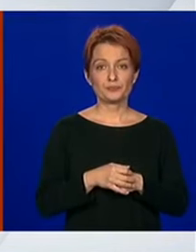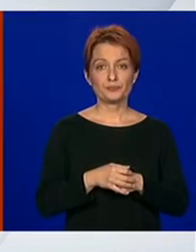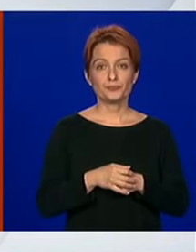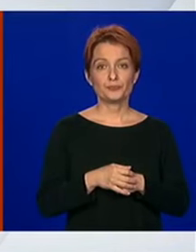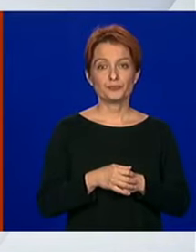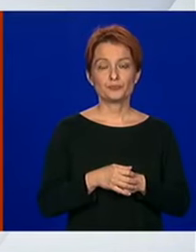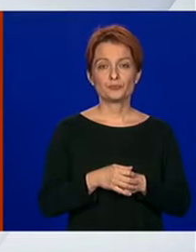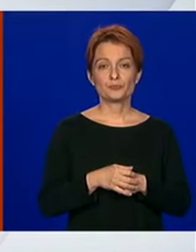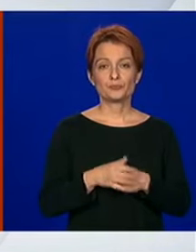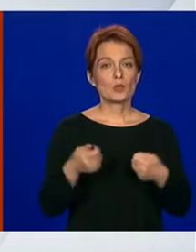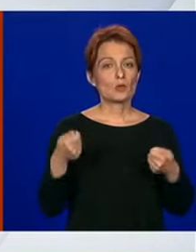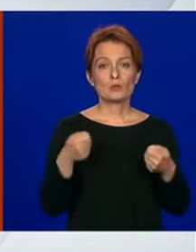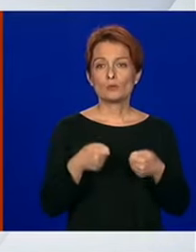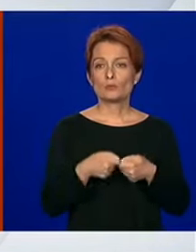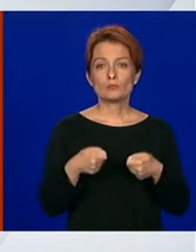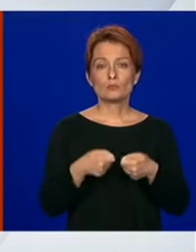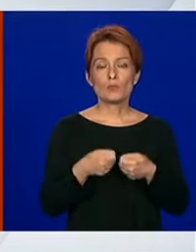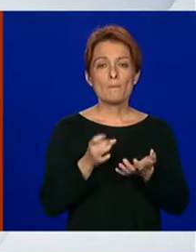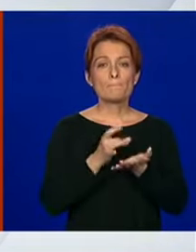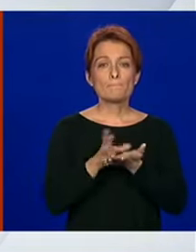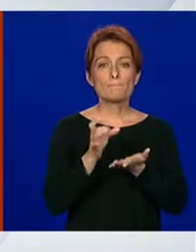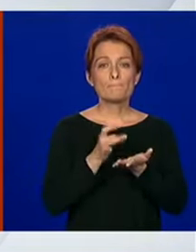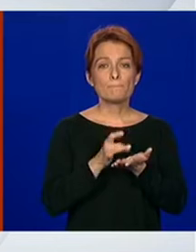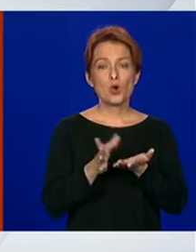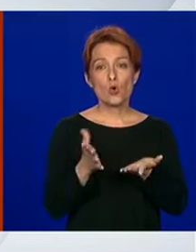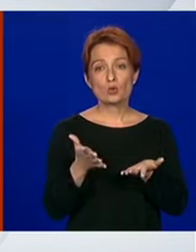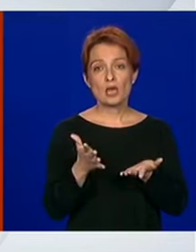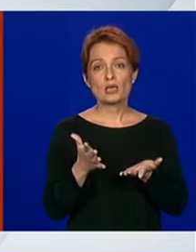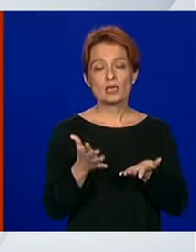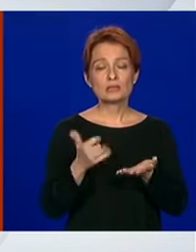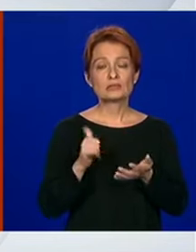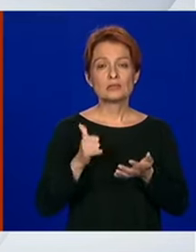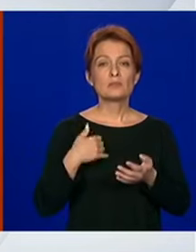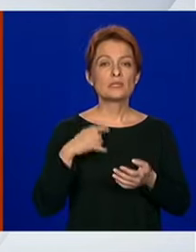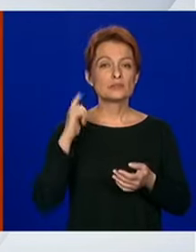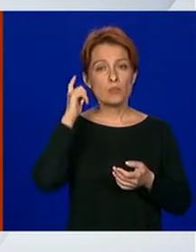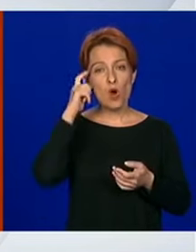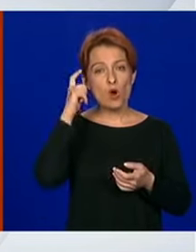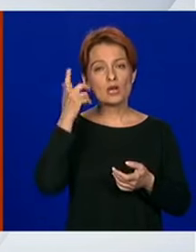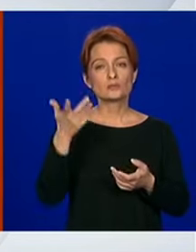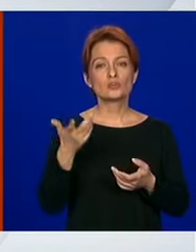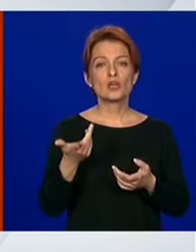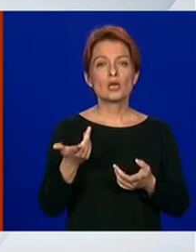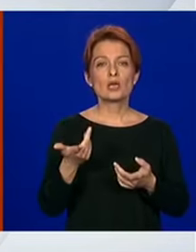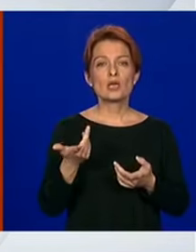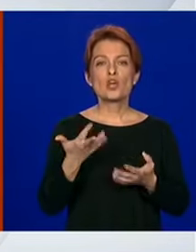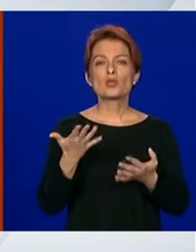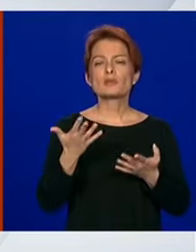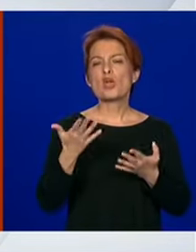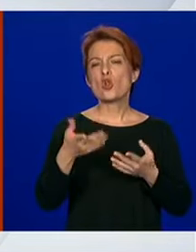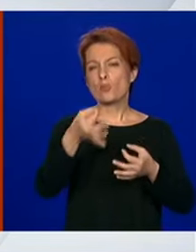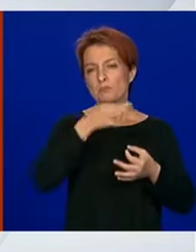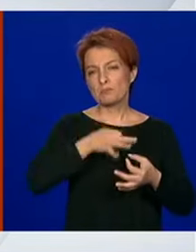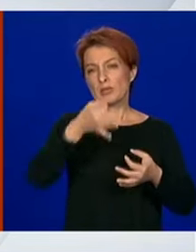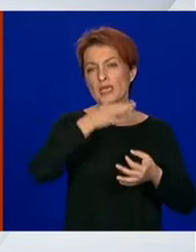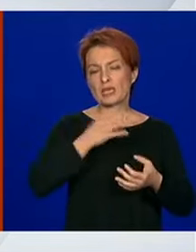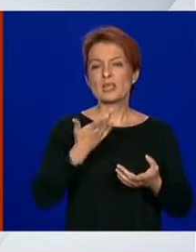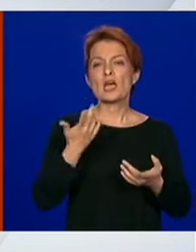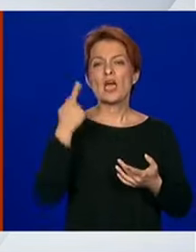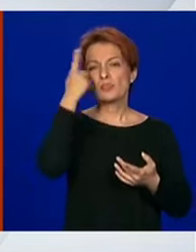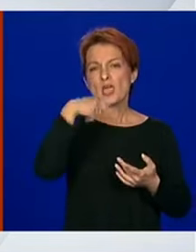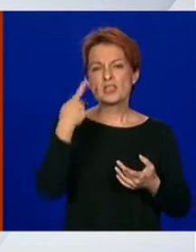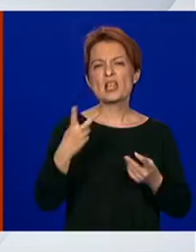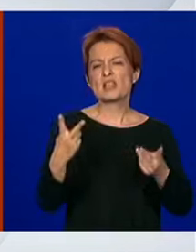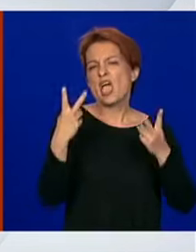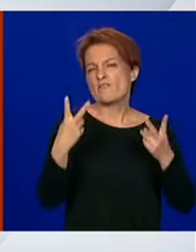Što se tiče prodaje, dakle, mi smo se nakon što je to više puta bilo upitano da je nedjelja najvažniji dan za